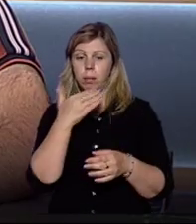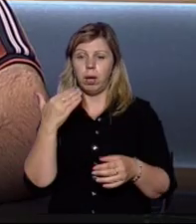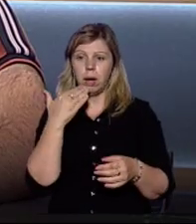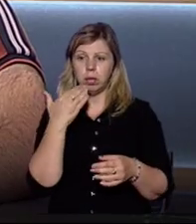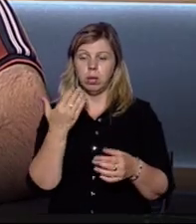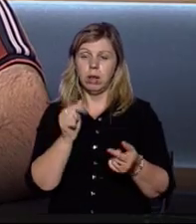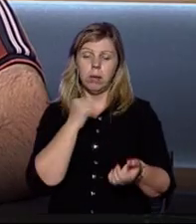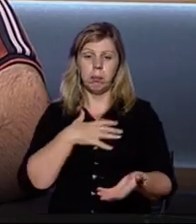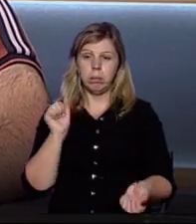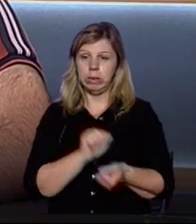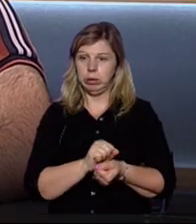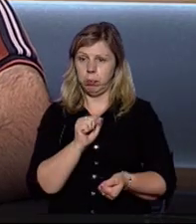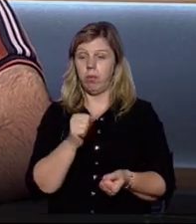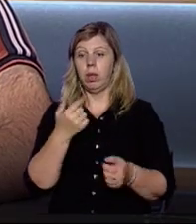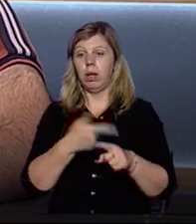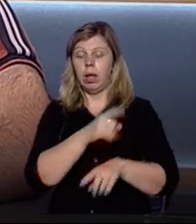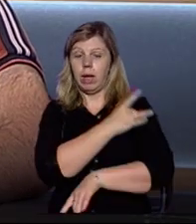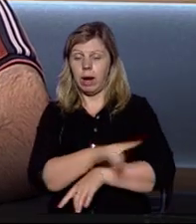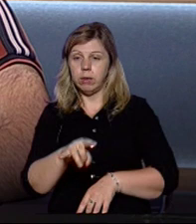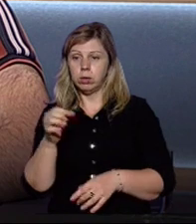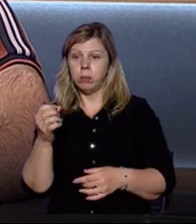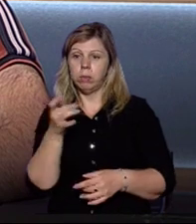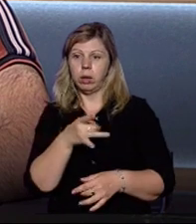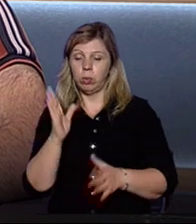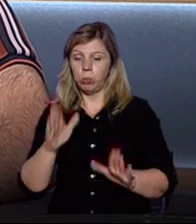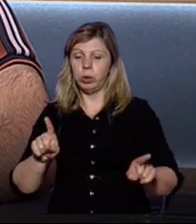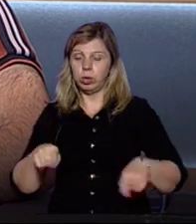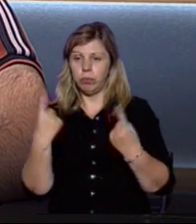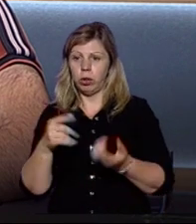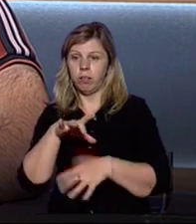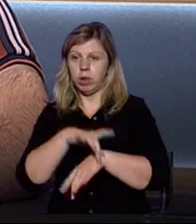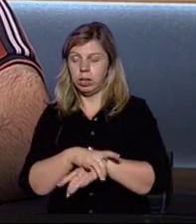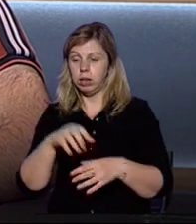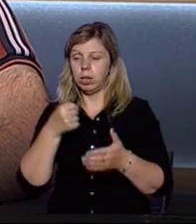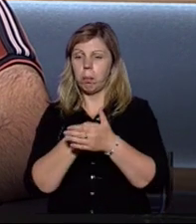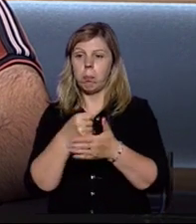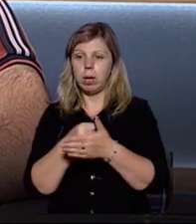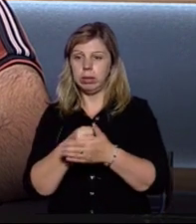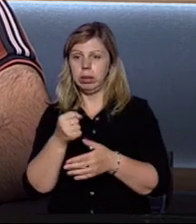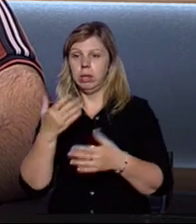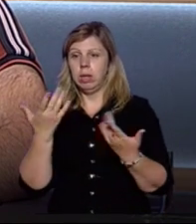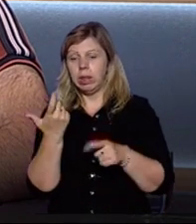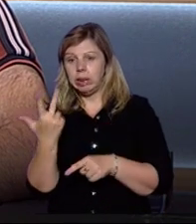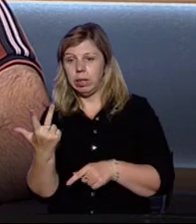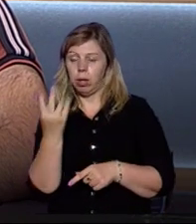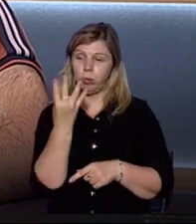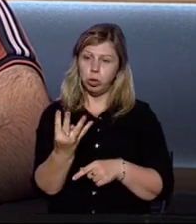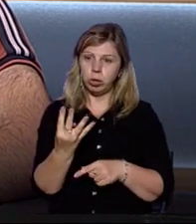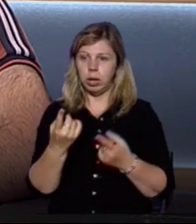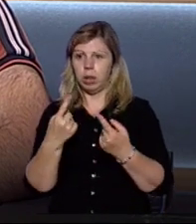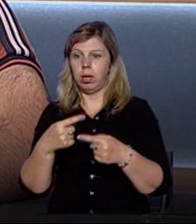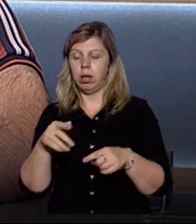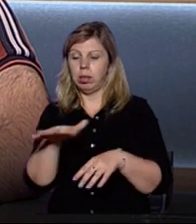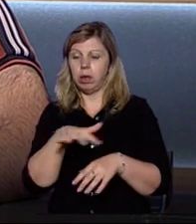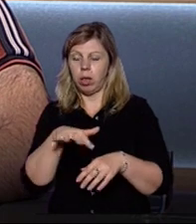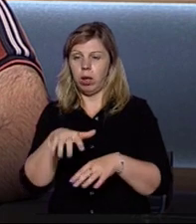принципово, адже в Рахівському районі буде створено фактично на базі Рахівського району щонайменше три або чотири об'єднані